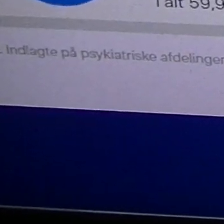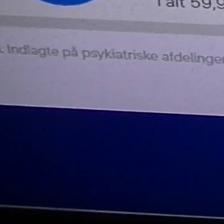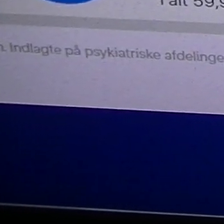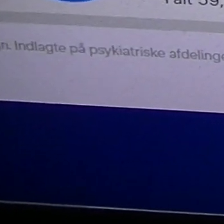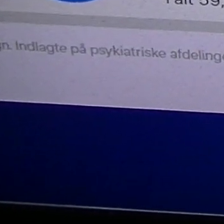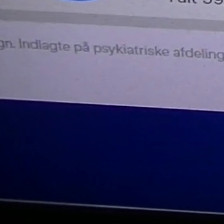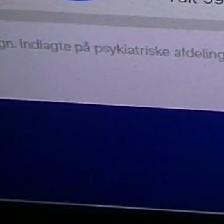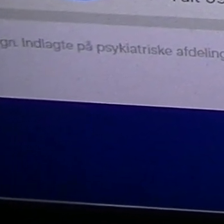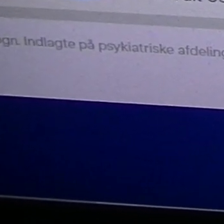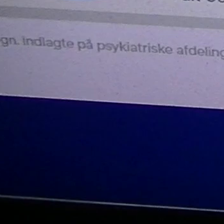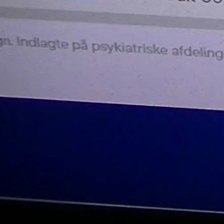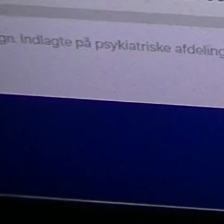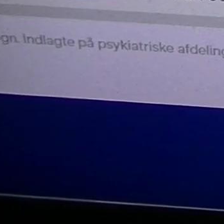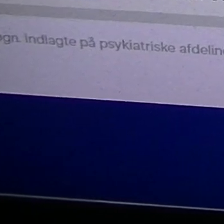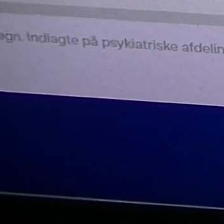om måneden.